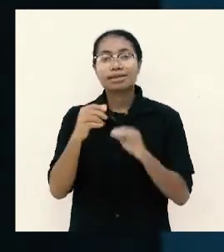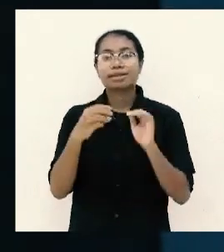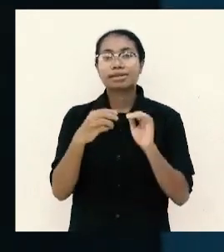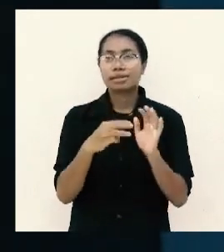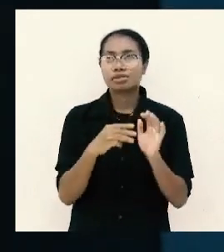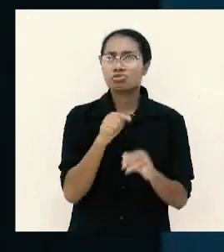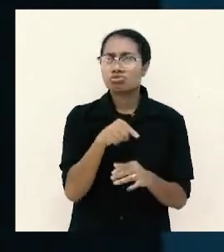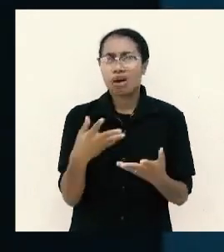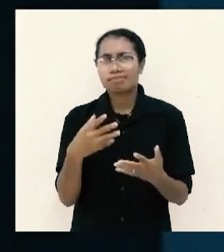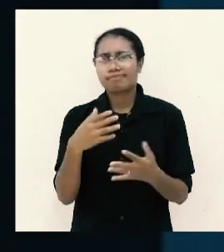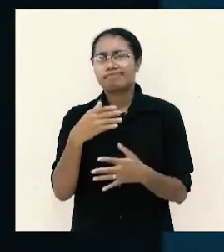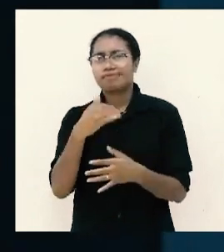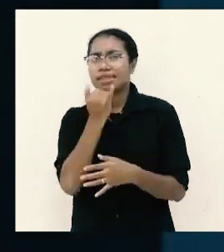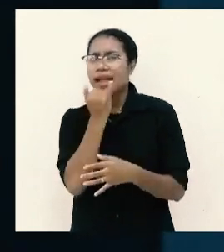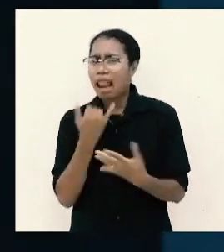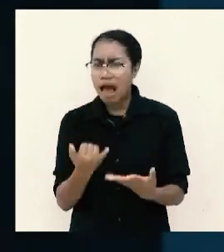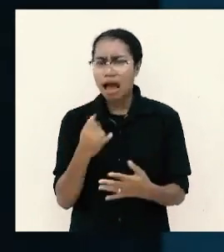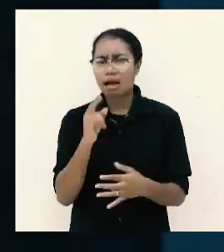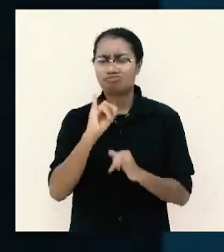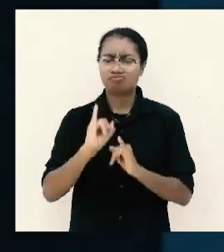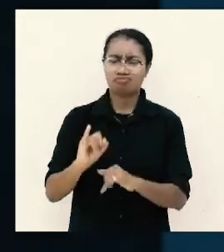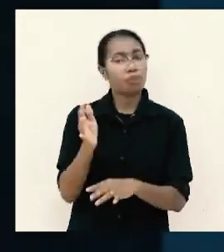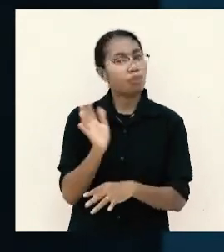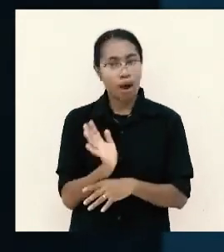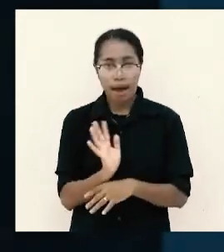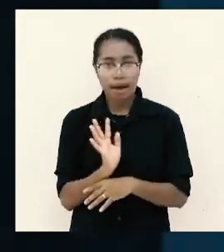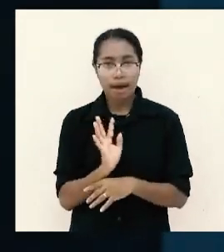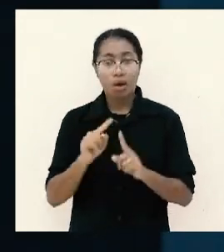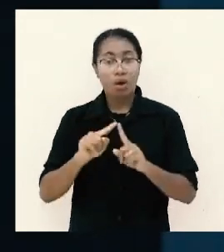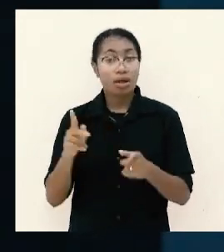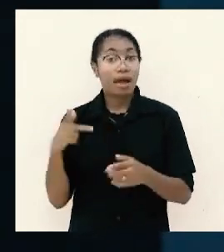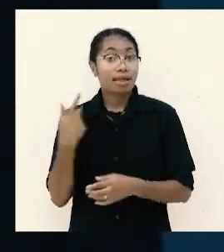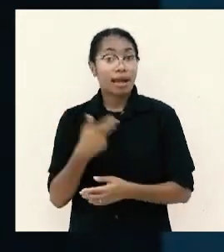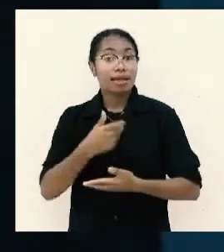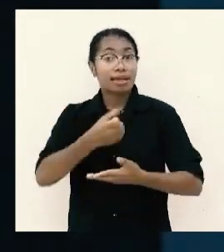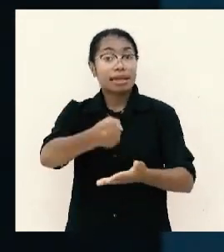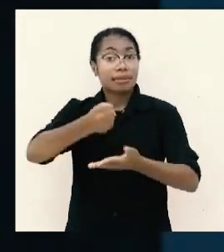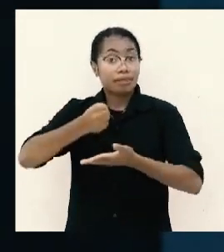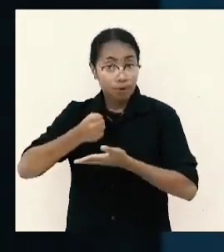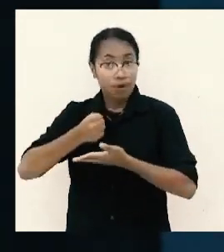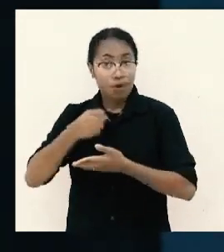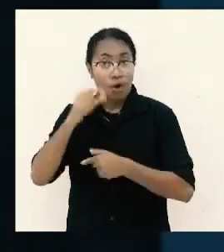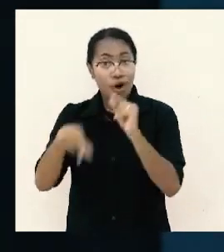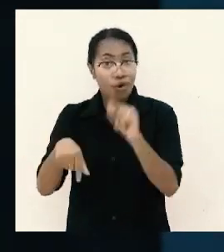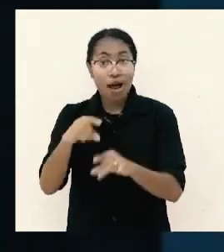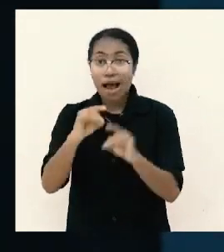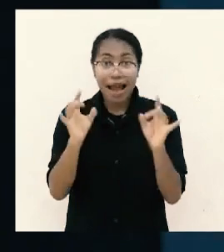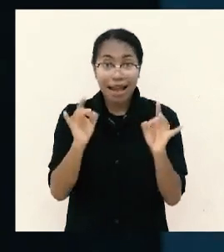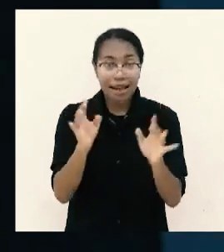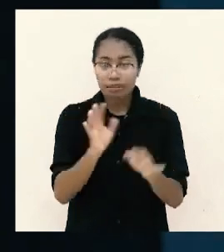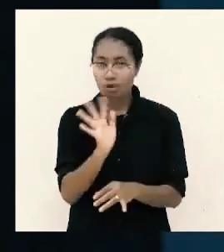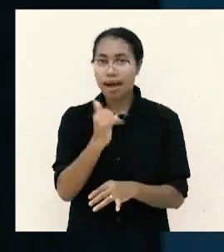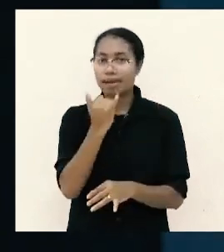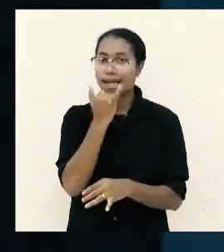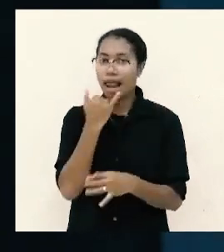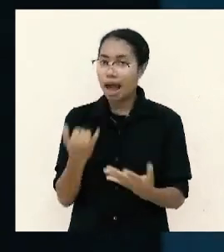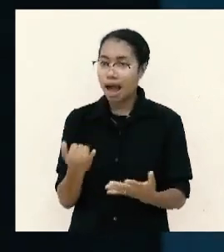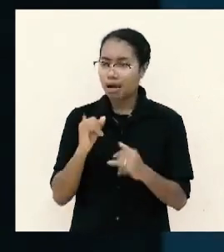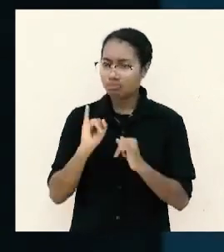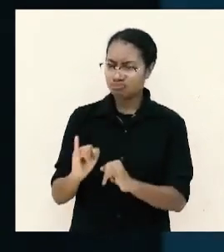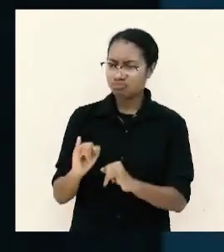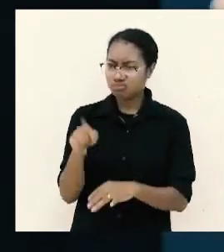kita menerima bantuan dari orang lain saya ulang sekali lagi bukanlah merupakan